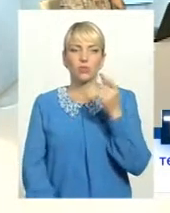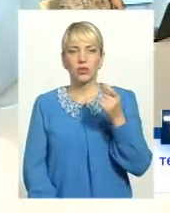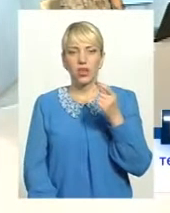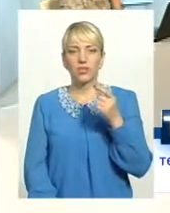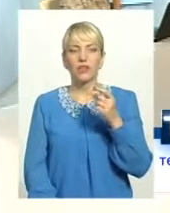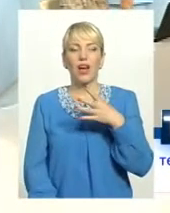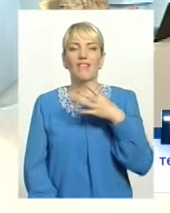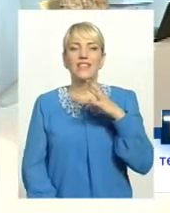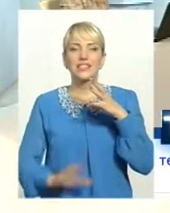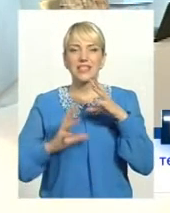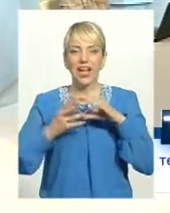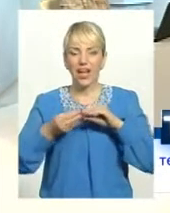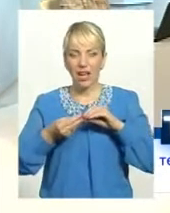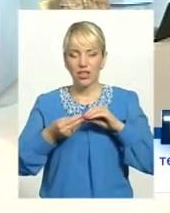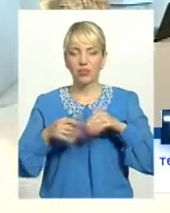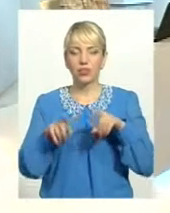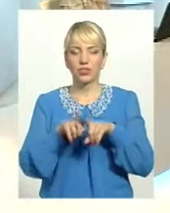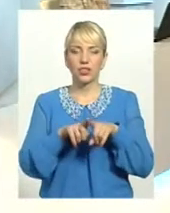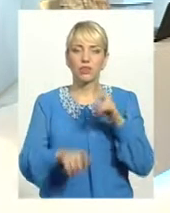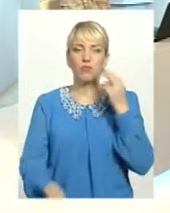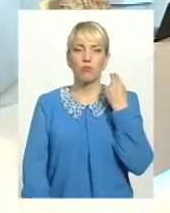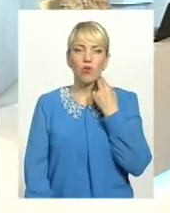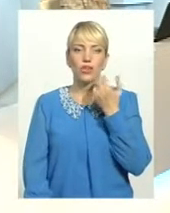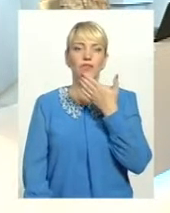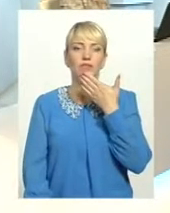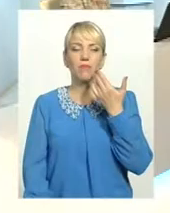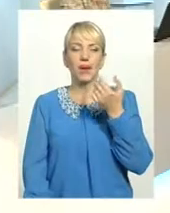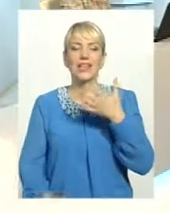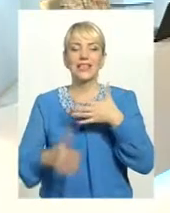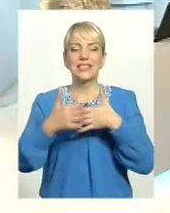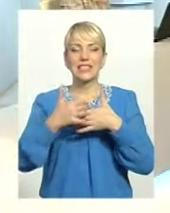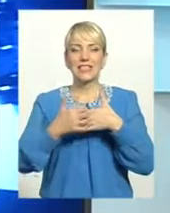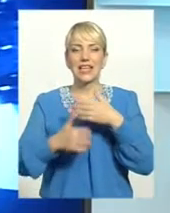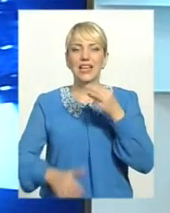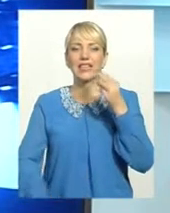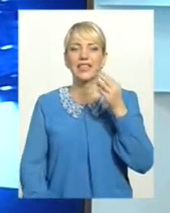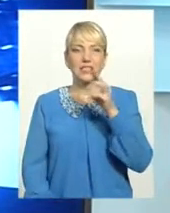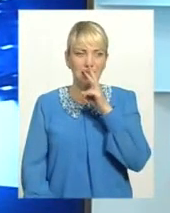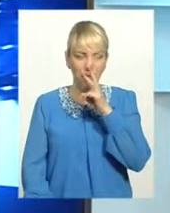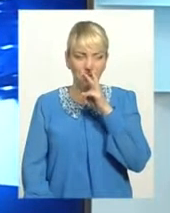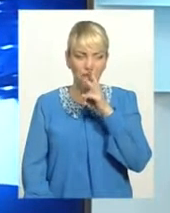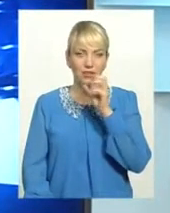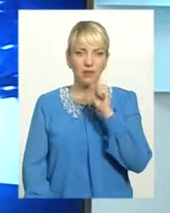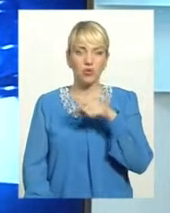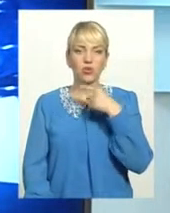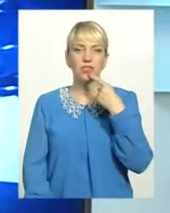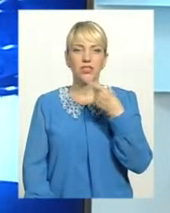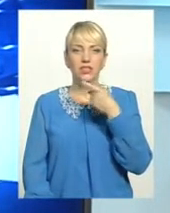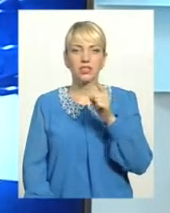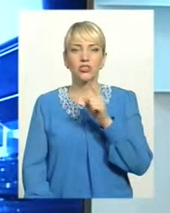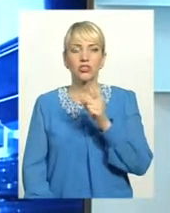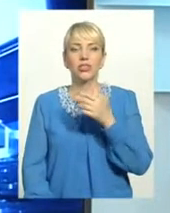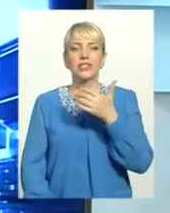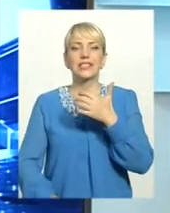в загальному таких боргів немає. І середня заробітна плата, от зараз якраз жнива, можна сказати, що середня